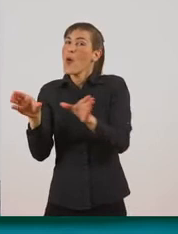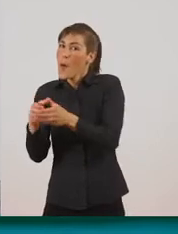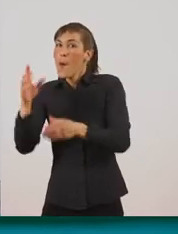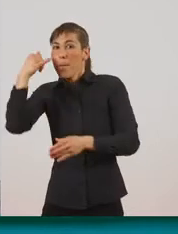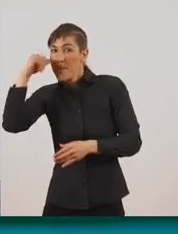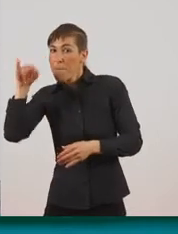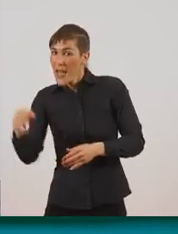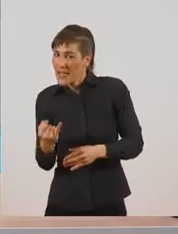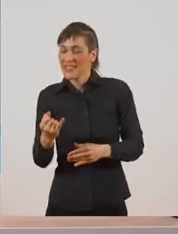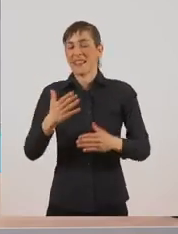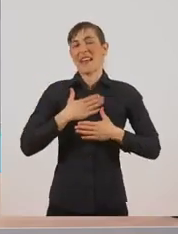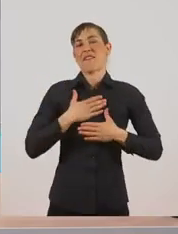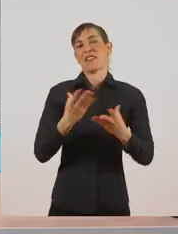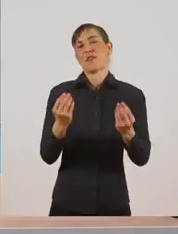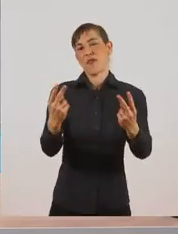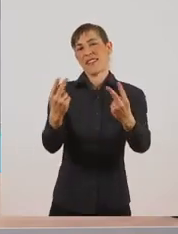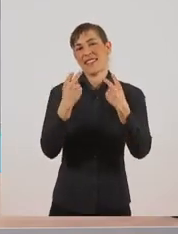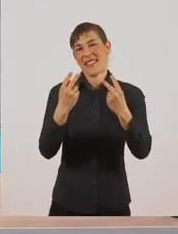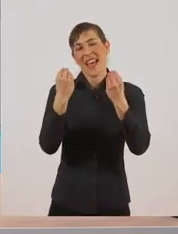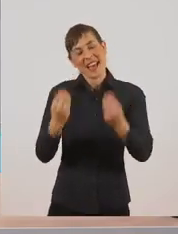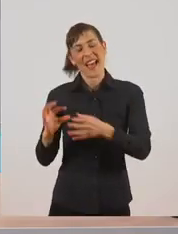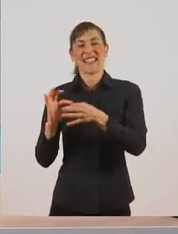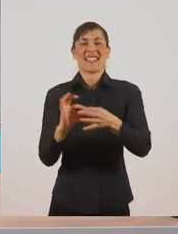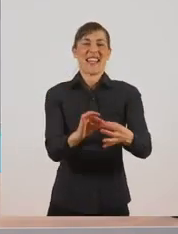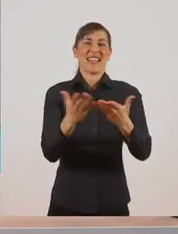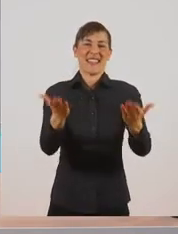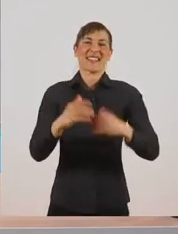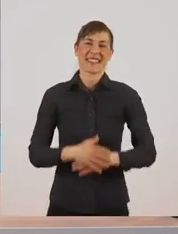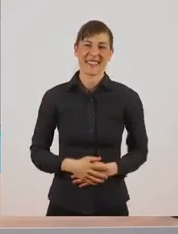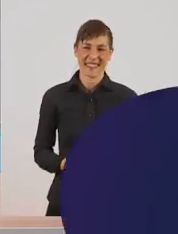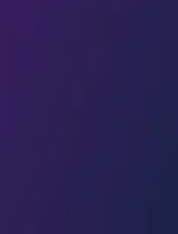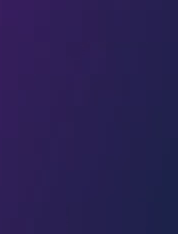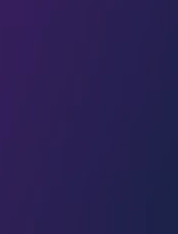Σας ευχαριστώ πολύ που με παρακολουθήσατε. Καλή συνέχεια σε ό,τι κι αν κάνετε.